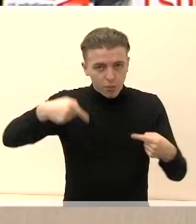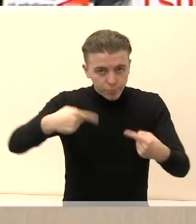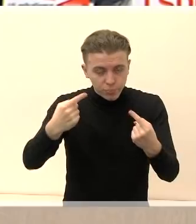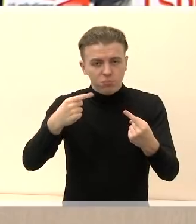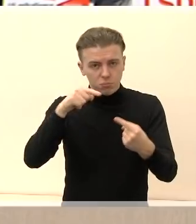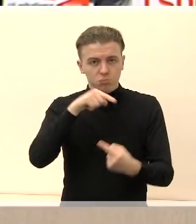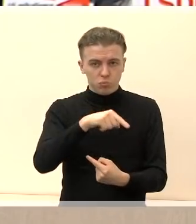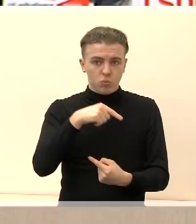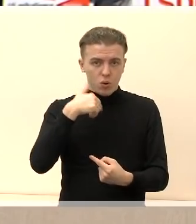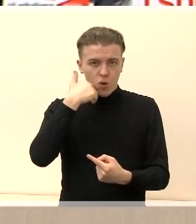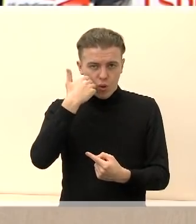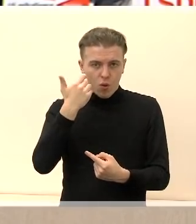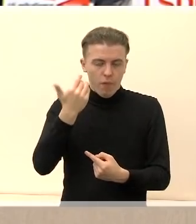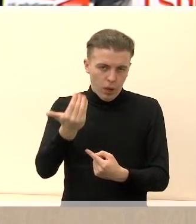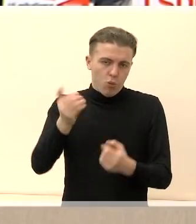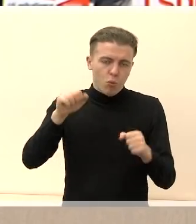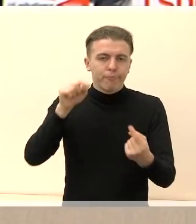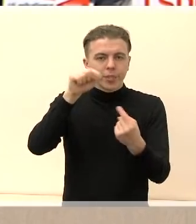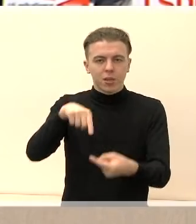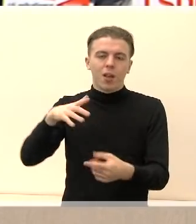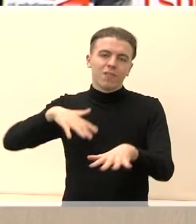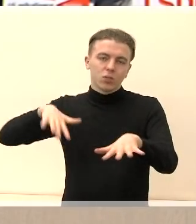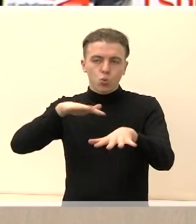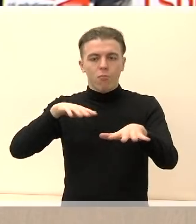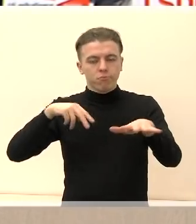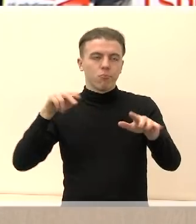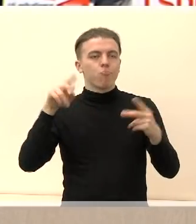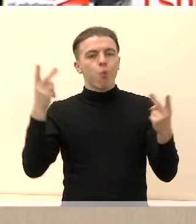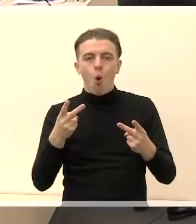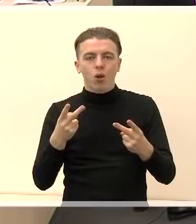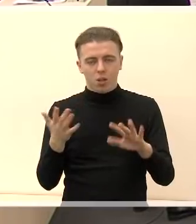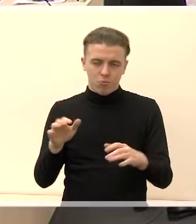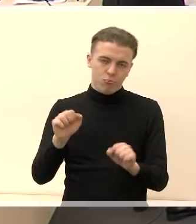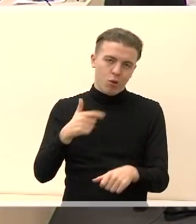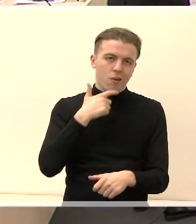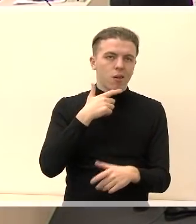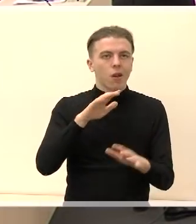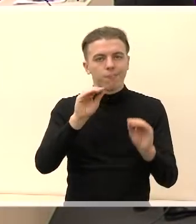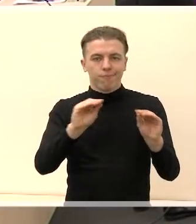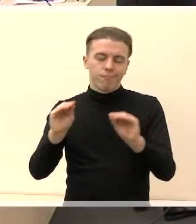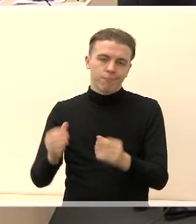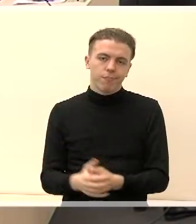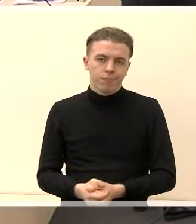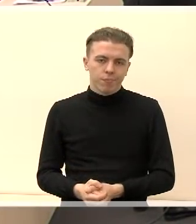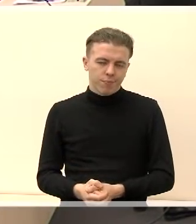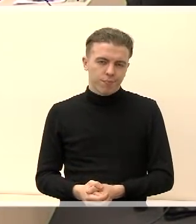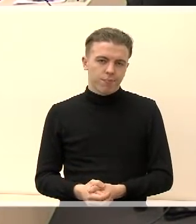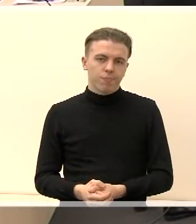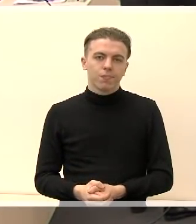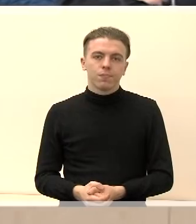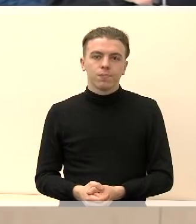sreikia, o visą kitą urbanizuot, pritaikyti visuomenys Marijampolės poreikiams. Dėkuju. Irlandas Jonikaitis. Ačiū.